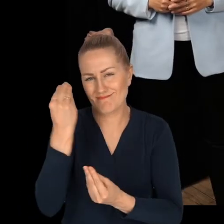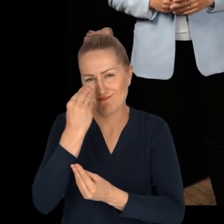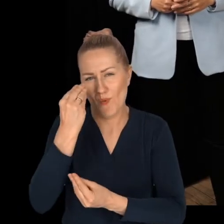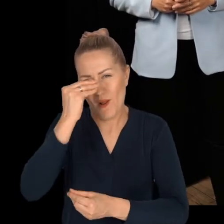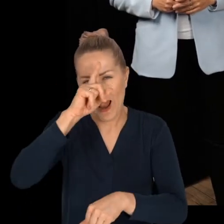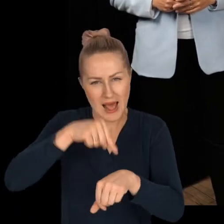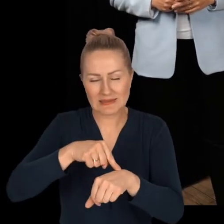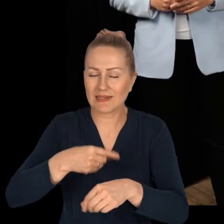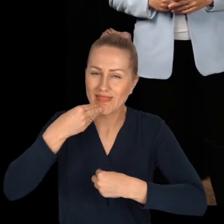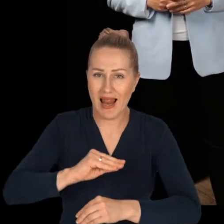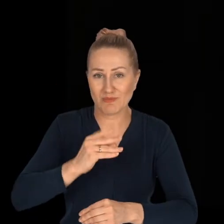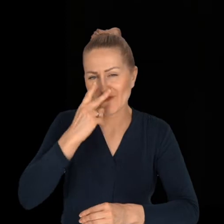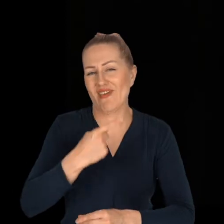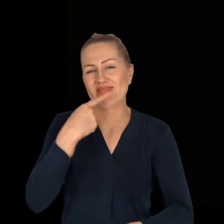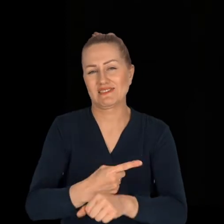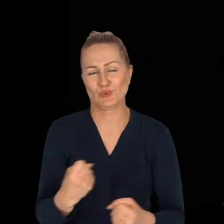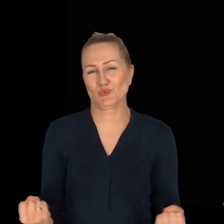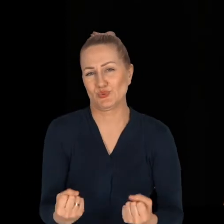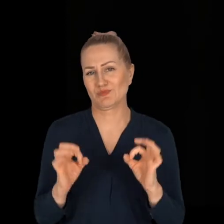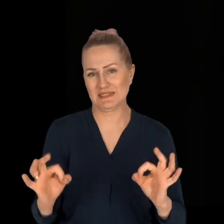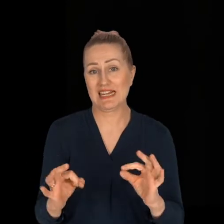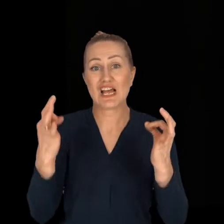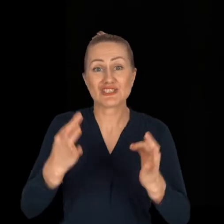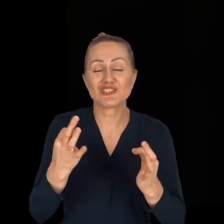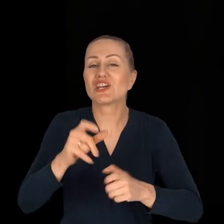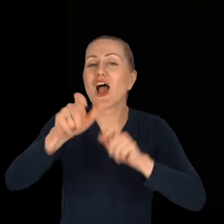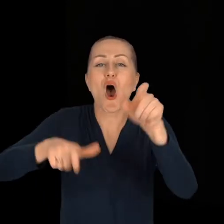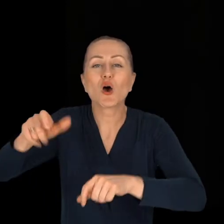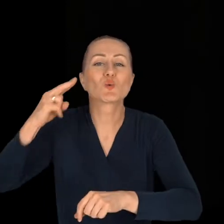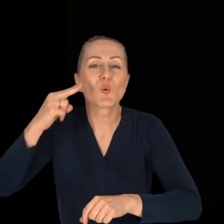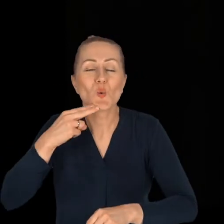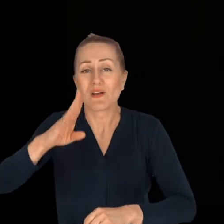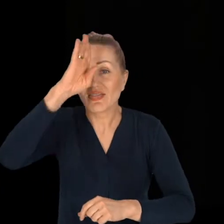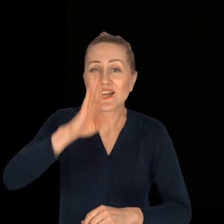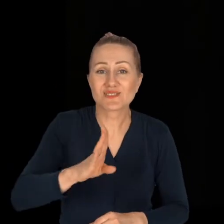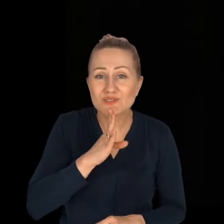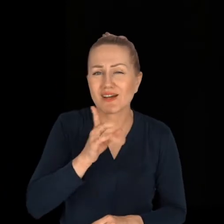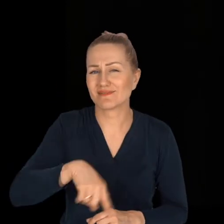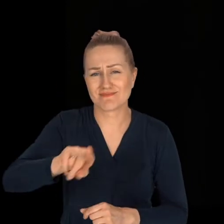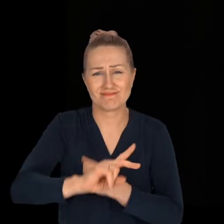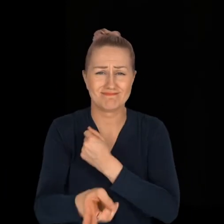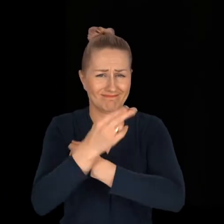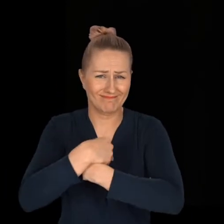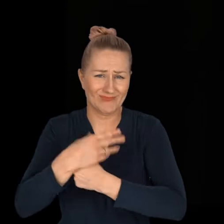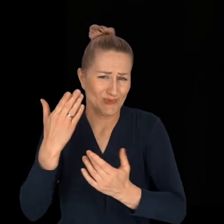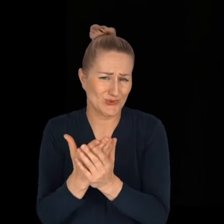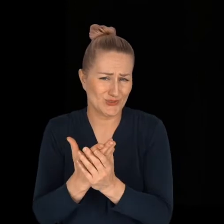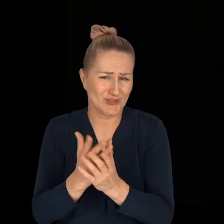i decyzji dla nas. Dzisiaj grono osób głuchych i niedosłyszących jest